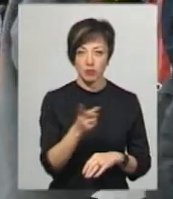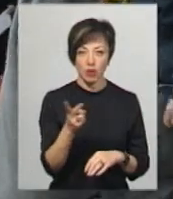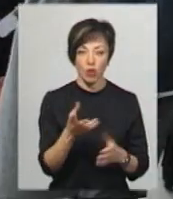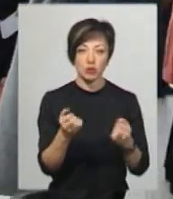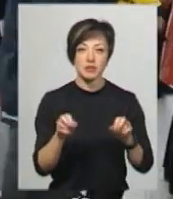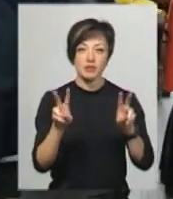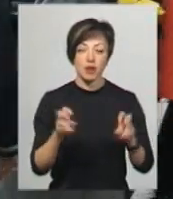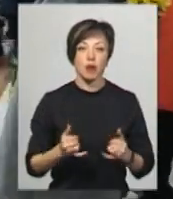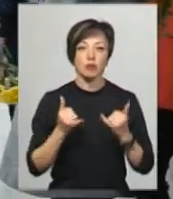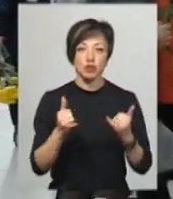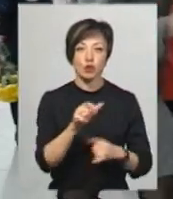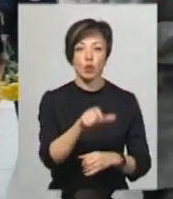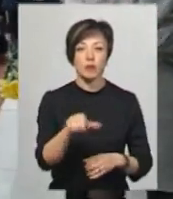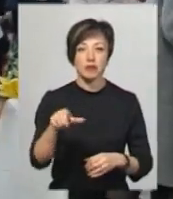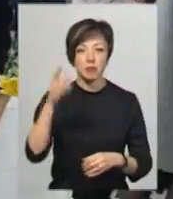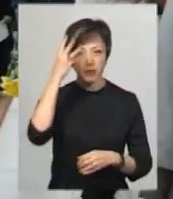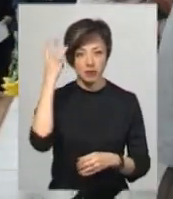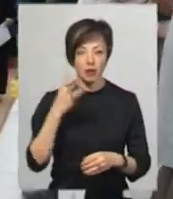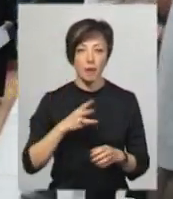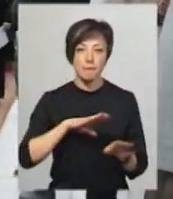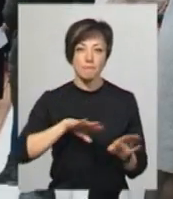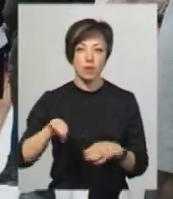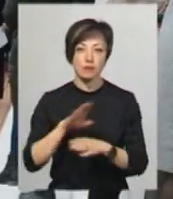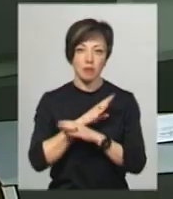отримувала звання почесних громадянт Хмельницького посмертно.